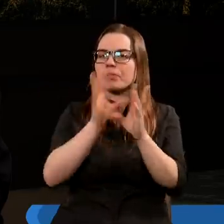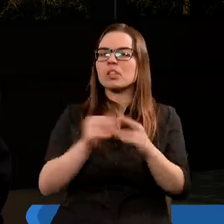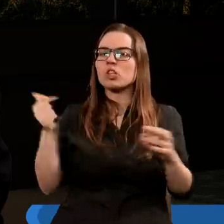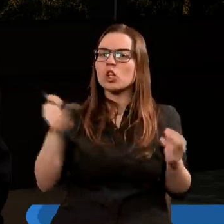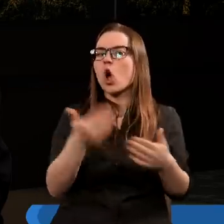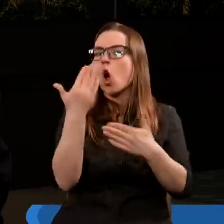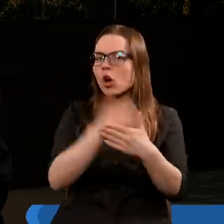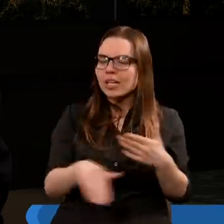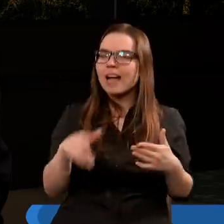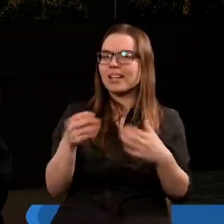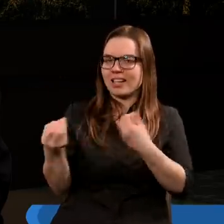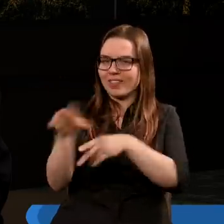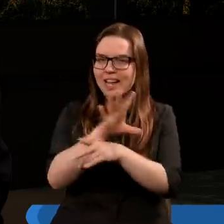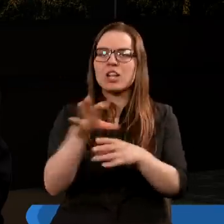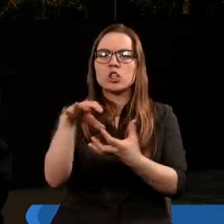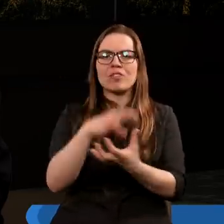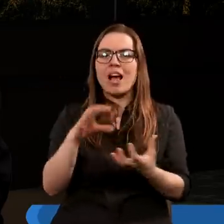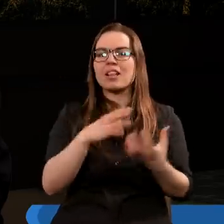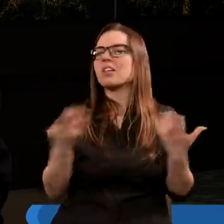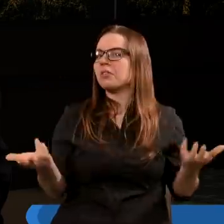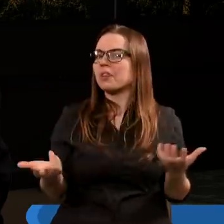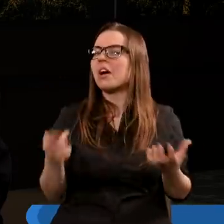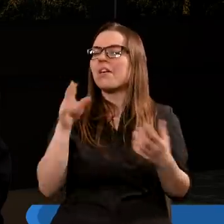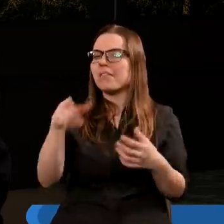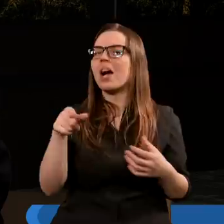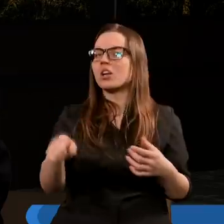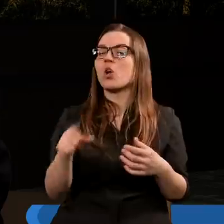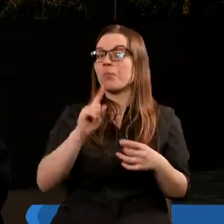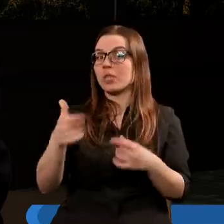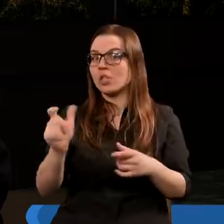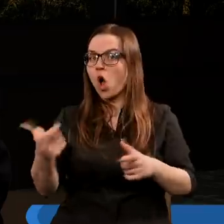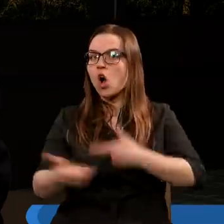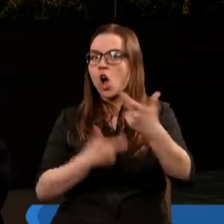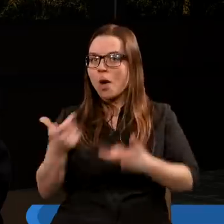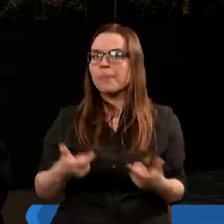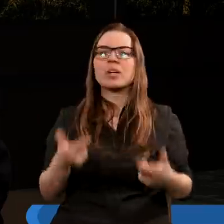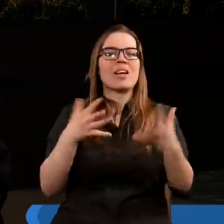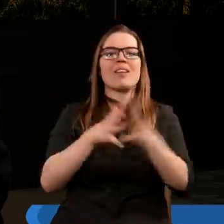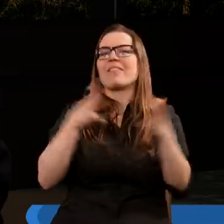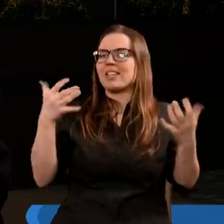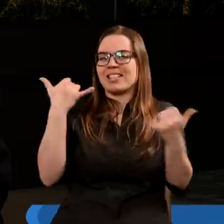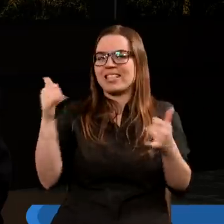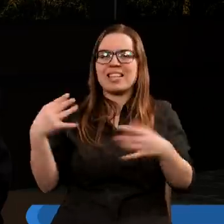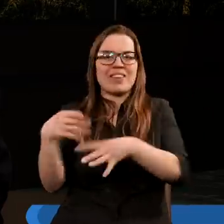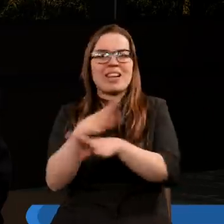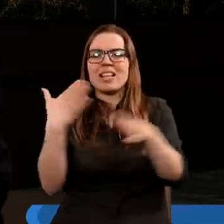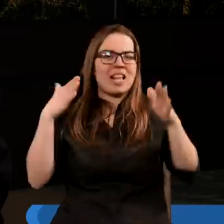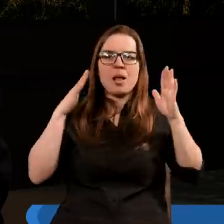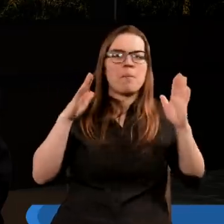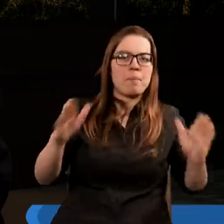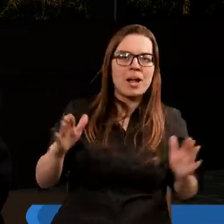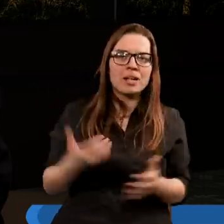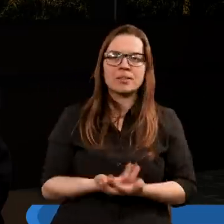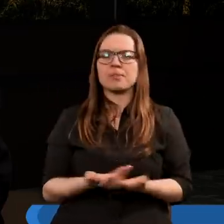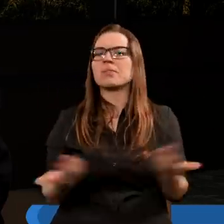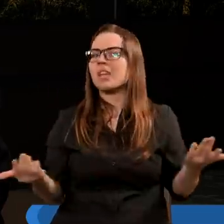ostateczne zwiedzenie świata, że po tym, co one robią, już innego zwiedzenia nie będzie. I